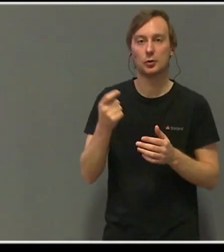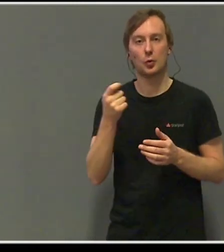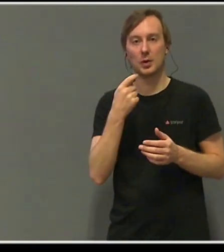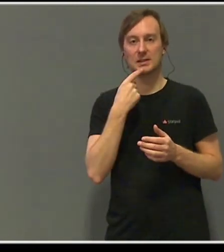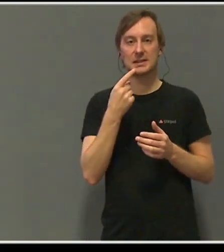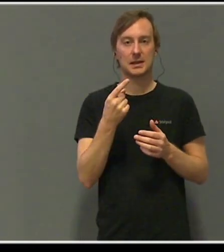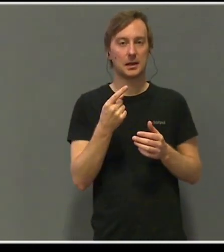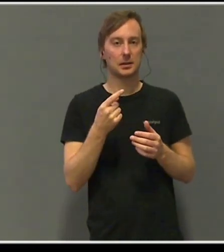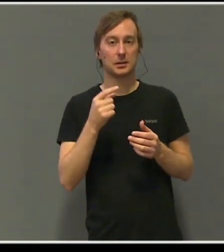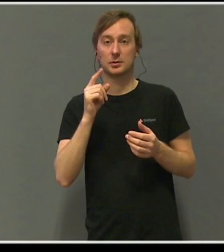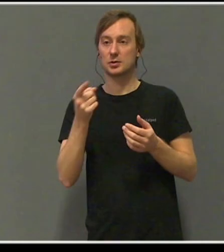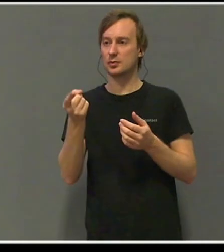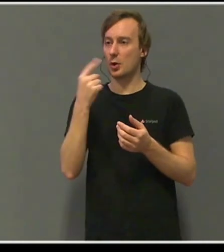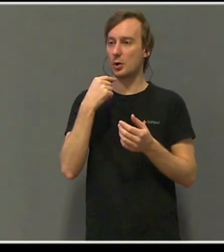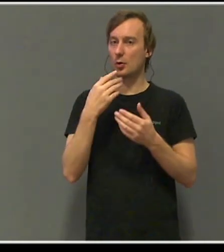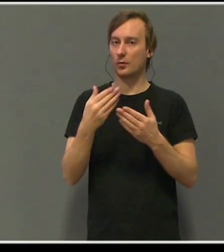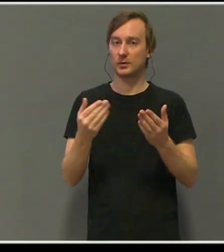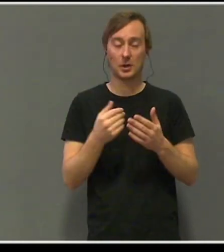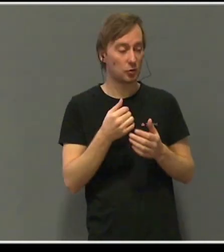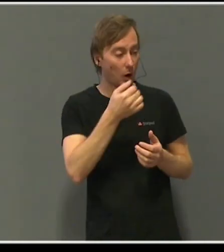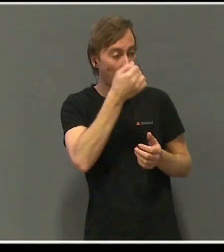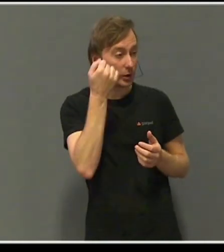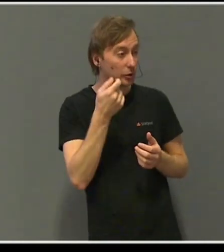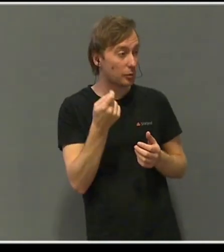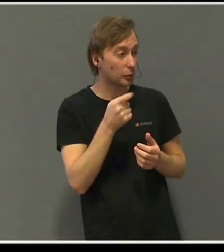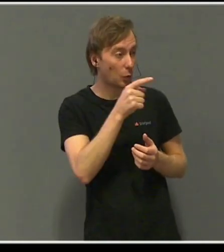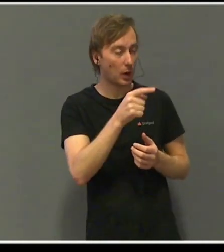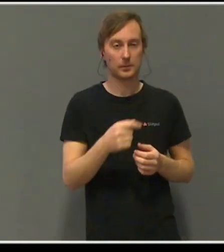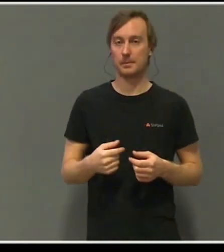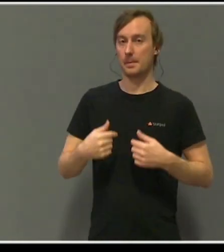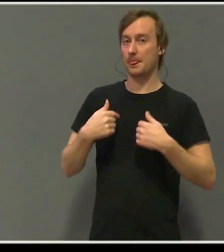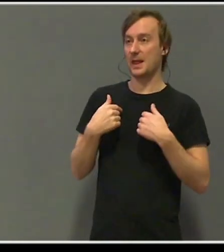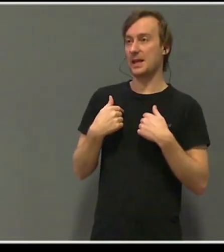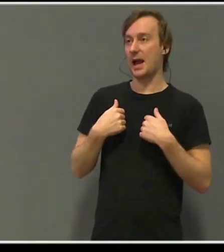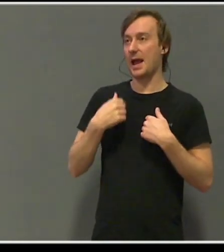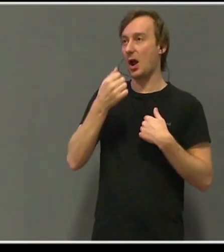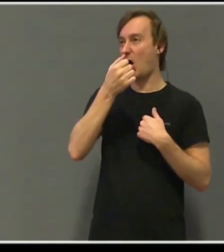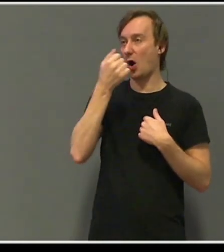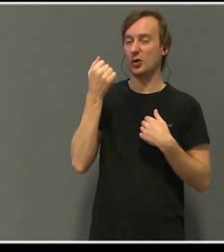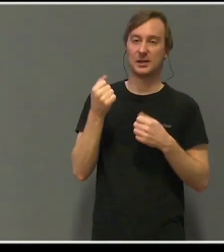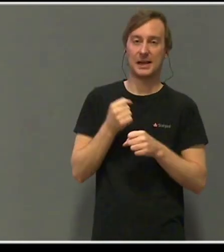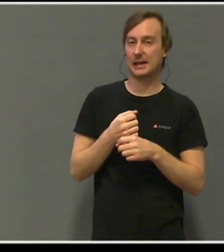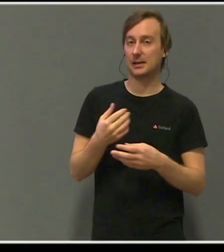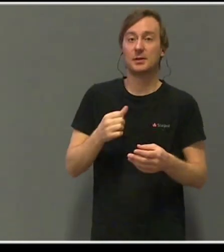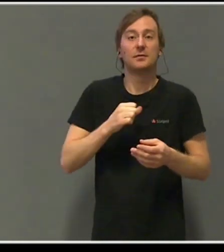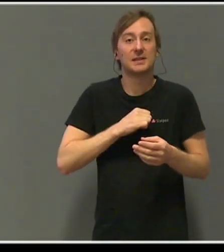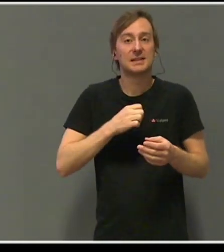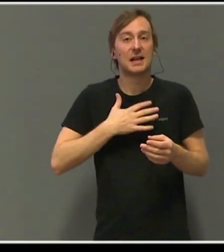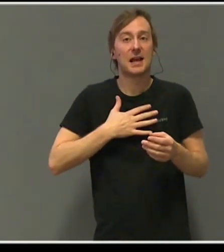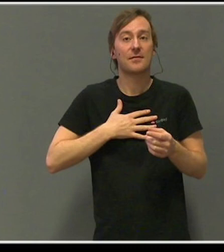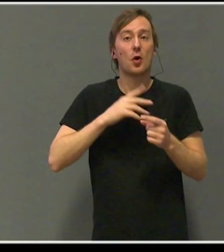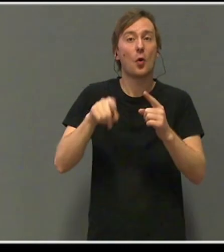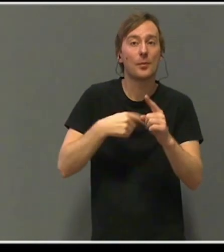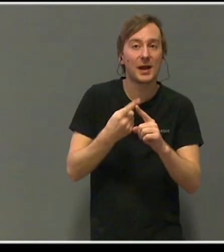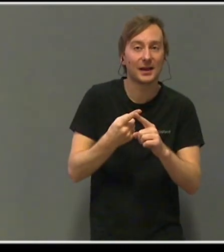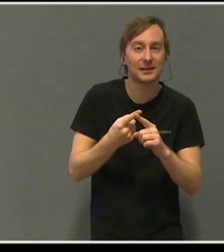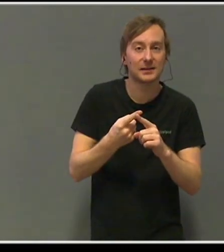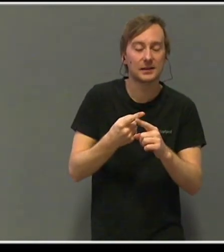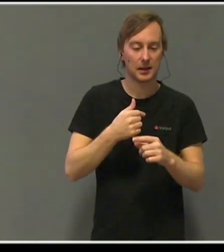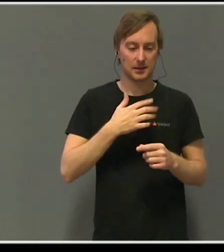Men jeg angrer ikke på noe. Kunne jeg i midlertid få levd min liv om igjen, så ville jeg nok ha søkt å forstå